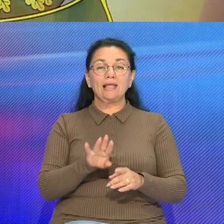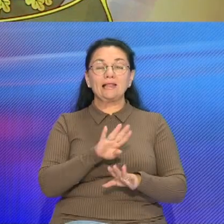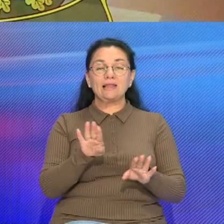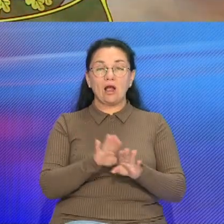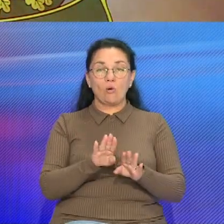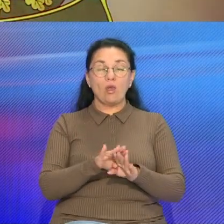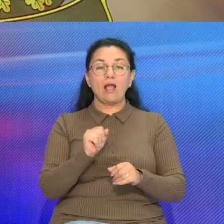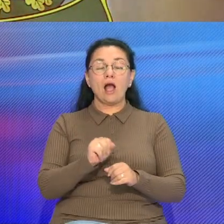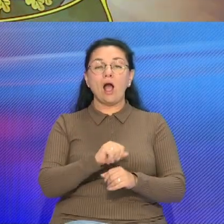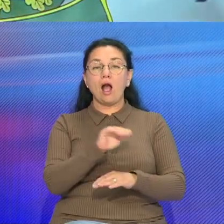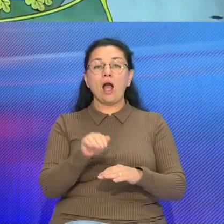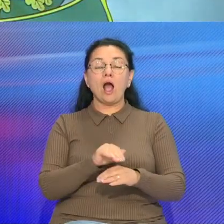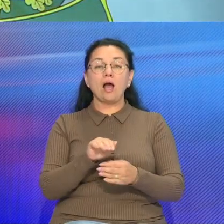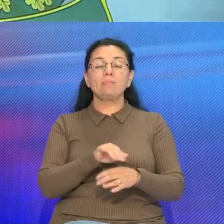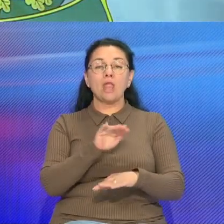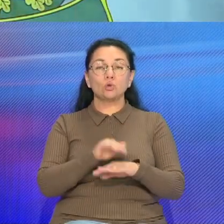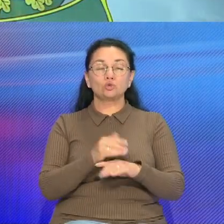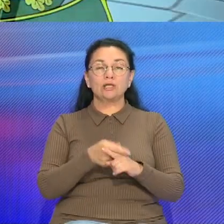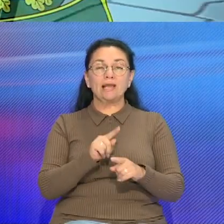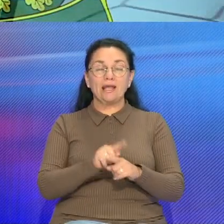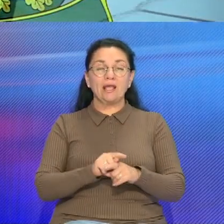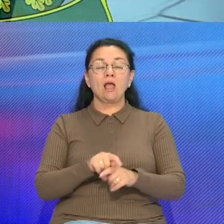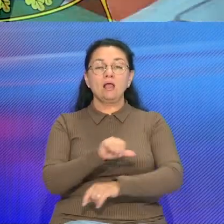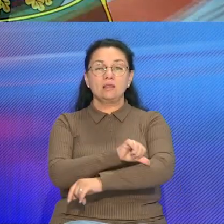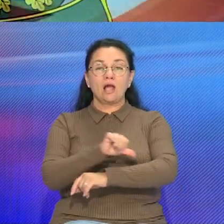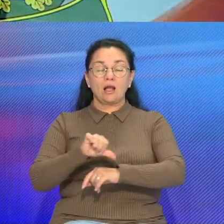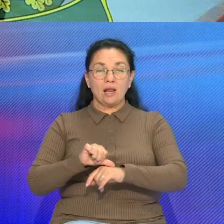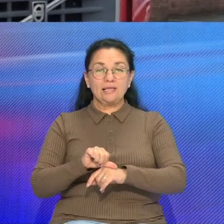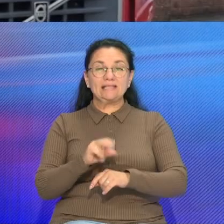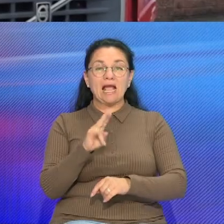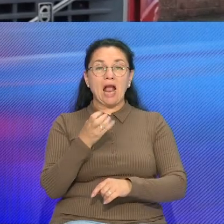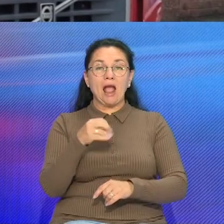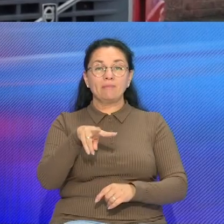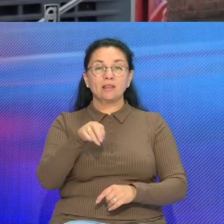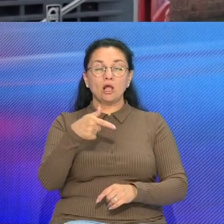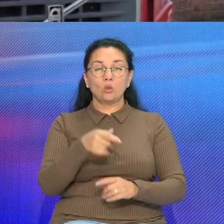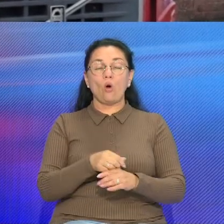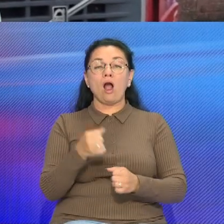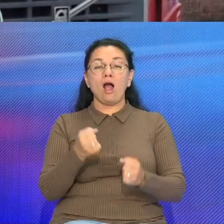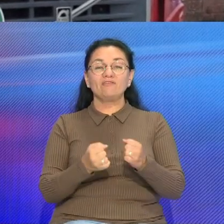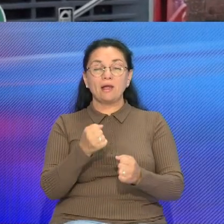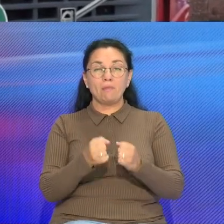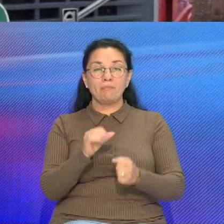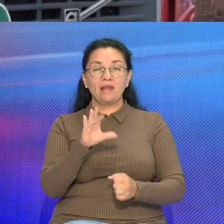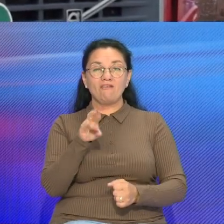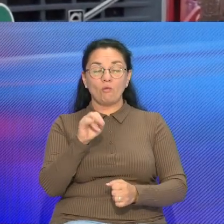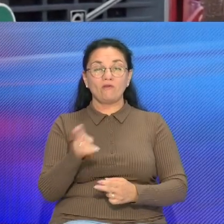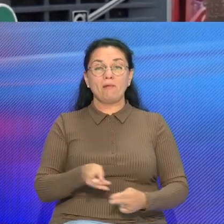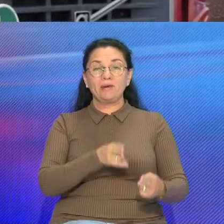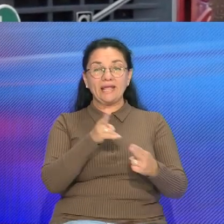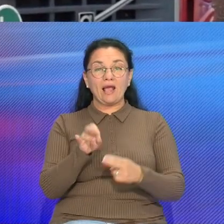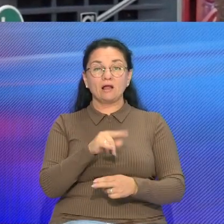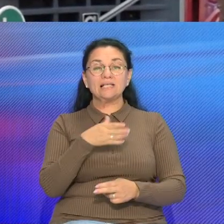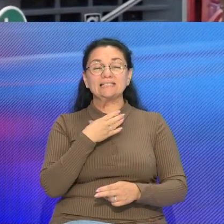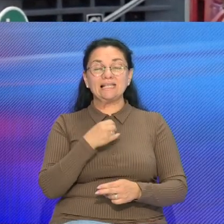выявили супразовники Гродинской мытні у пункте пропуску Каменны Лох Автомобіль Вольва ў Беларусь прыбыў з Литвы Пры